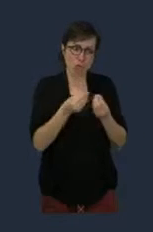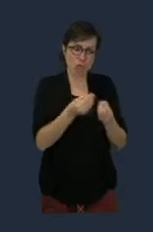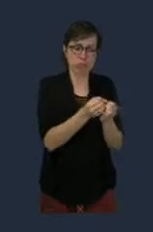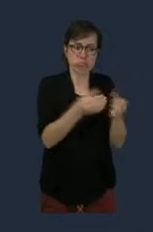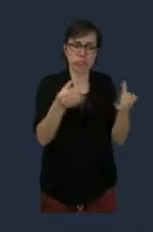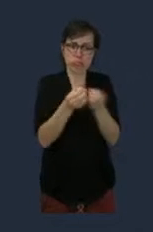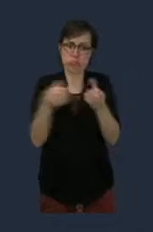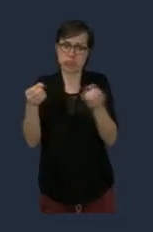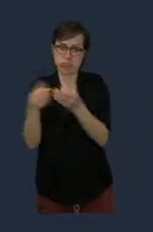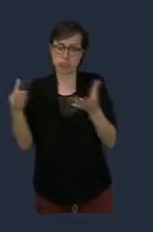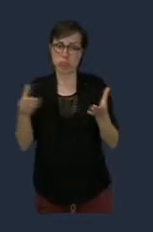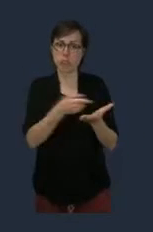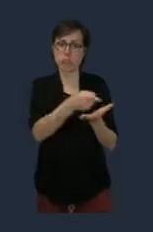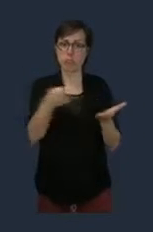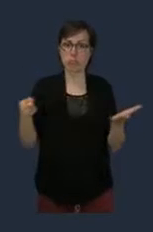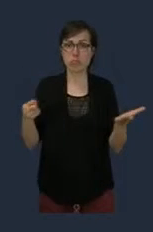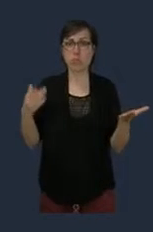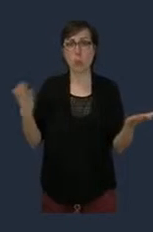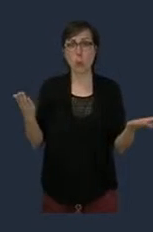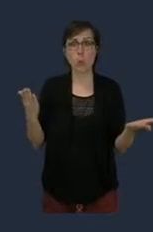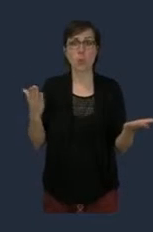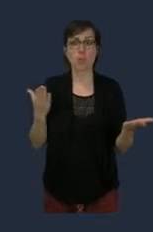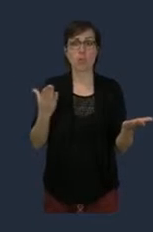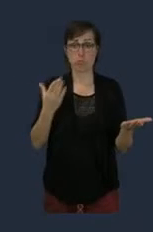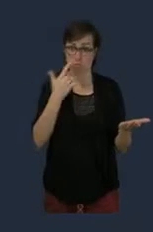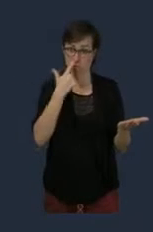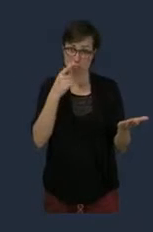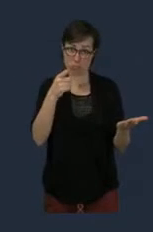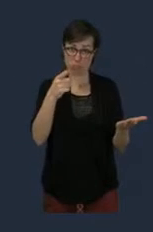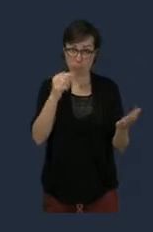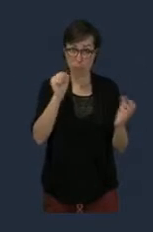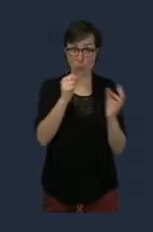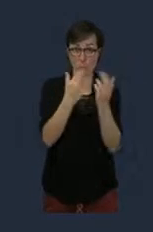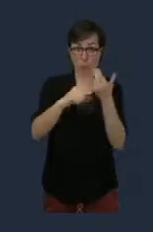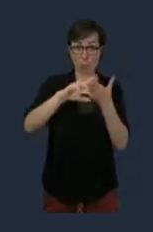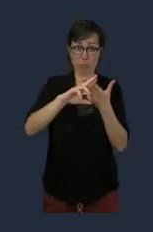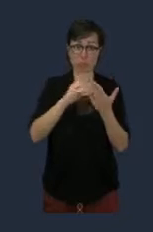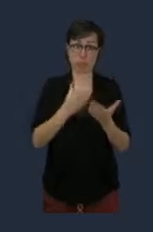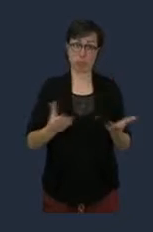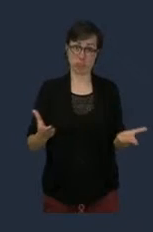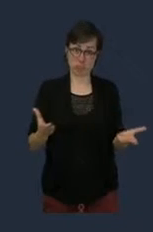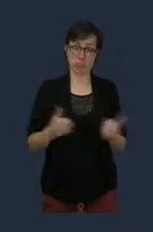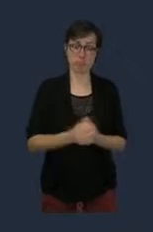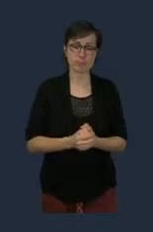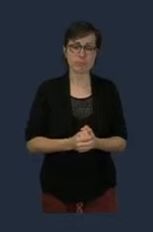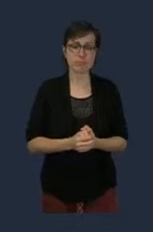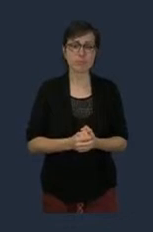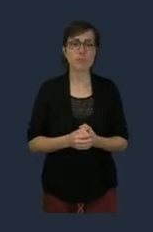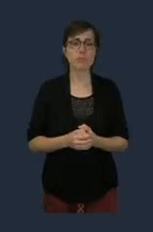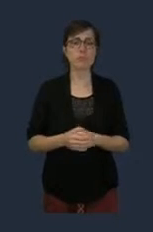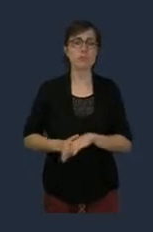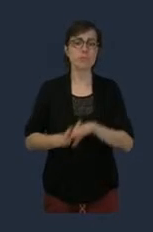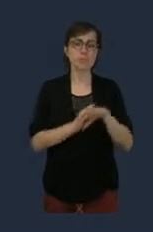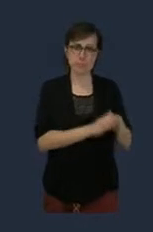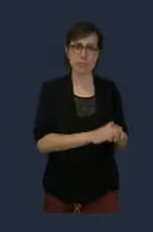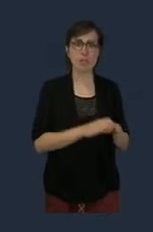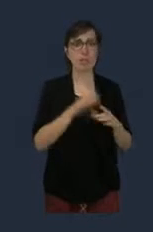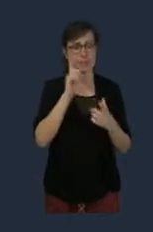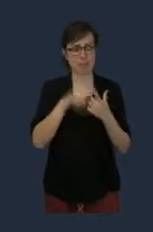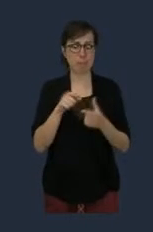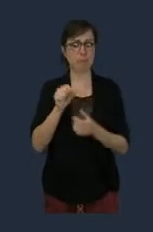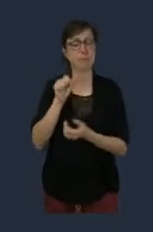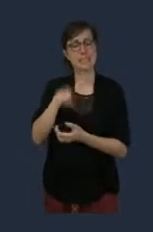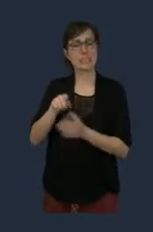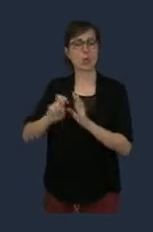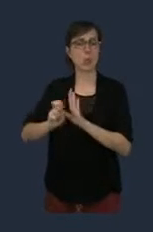pouvoir avoir à un moment donné une explication de cette nature. Cela étant, le développement de l'Alpexpo